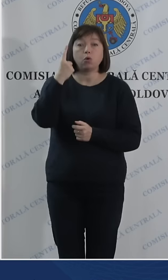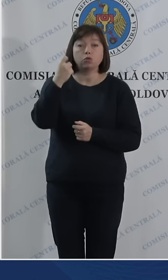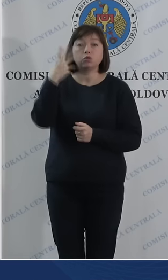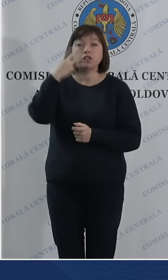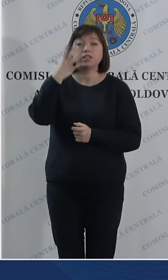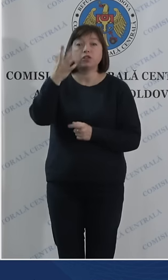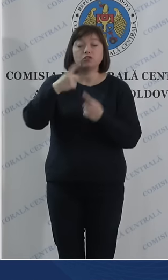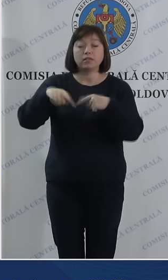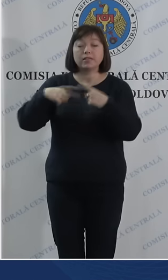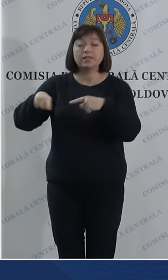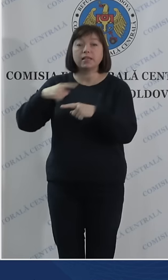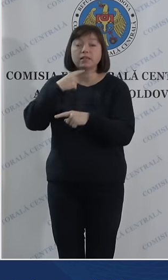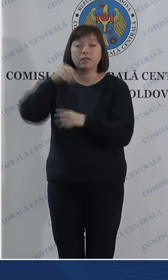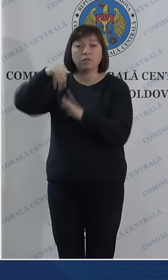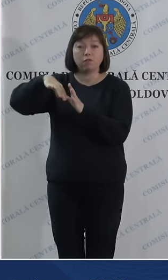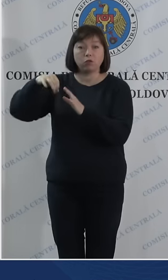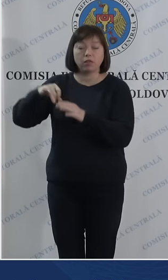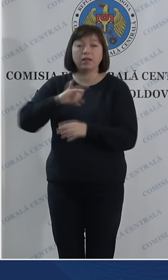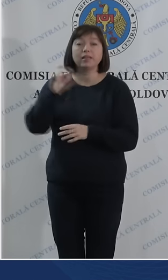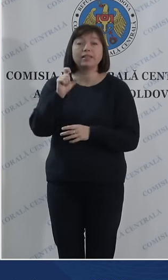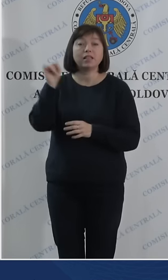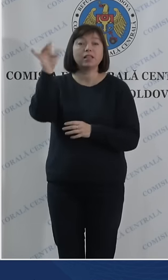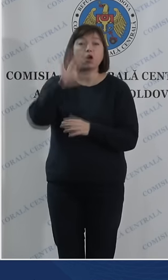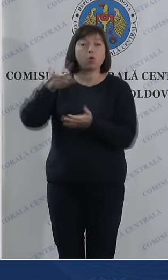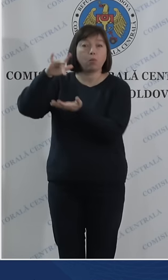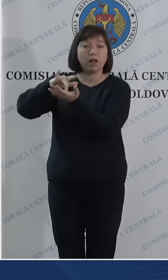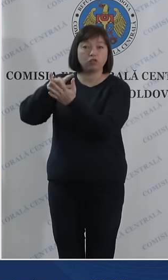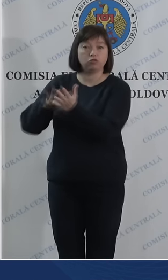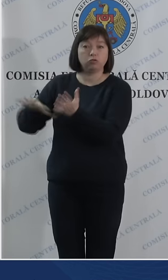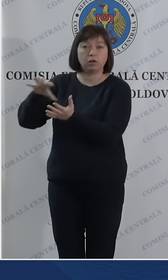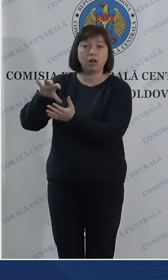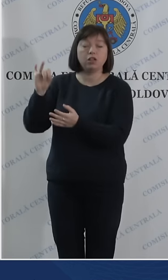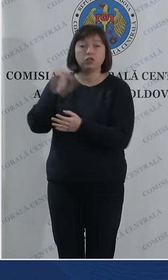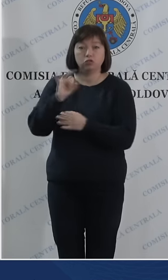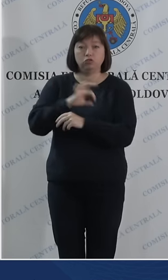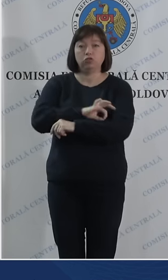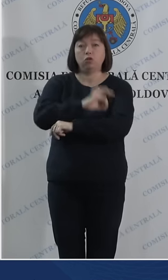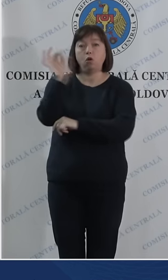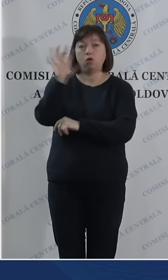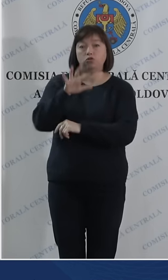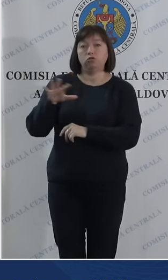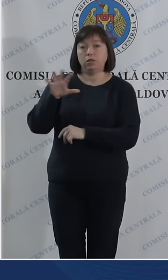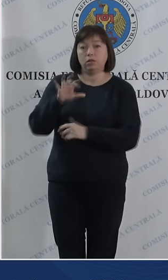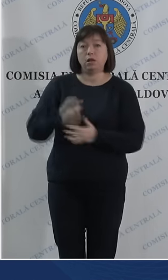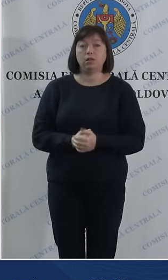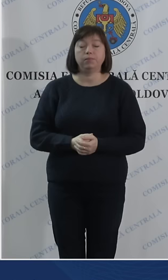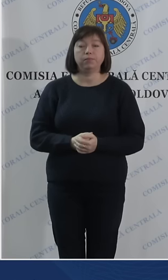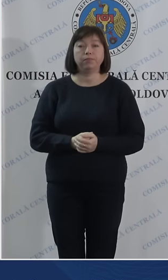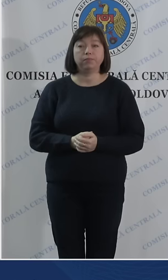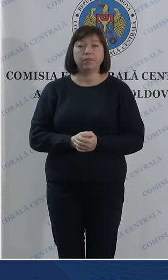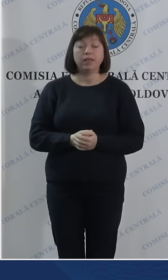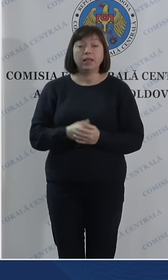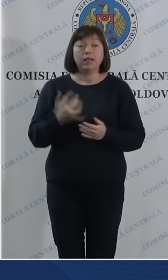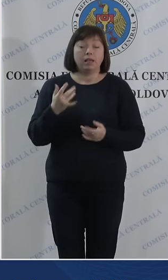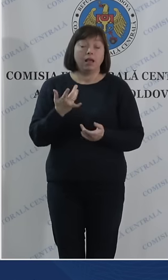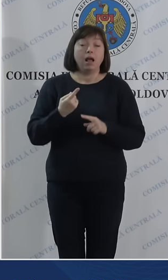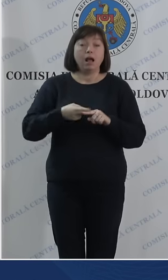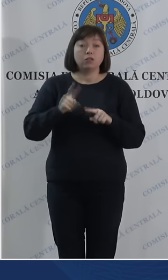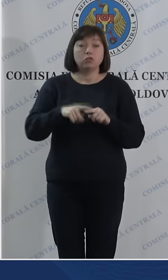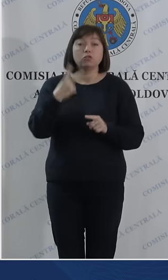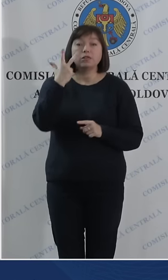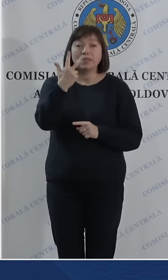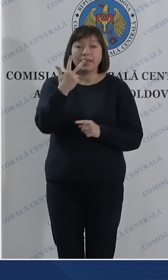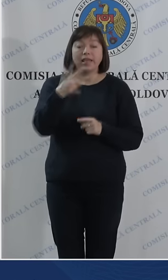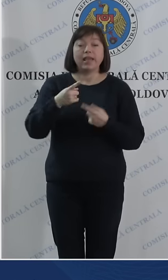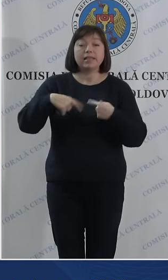de secții de votare din Europa Centrală și Occidentală. În cazul celor trei